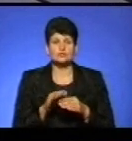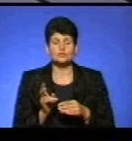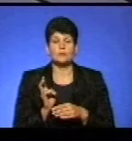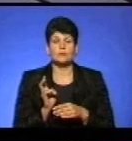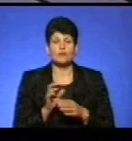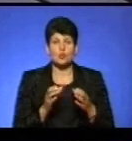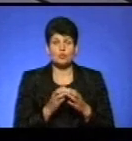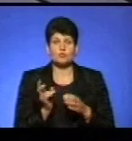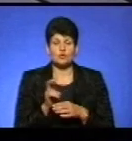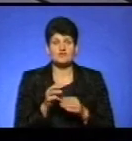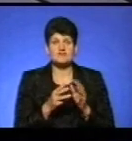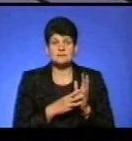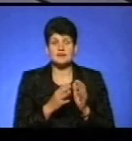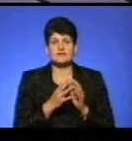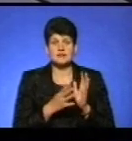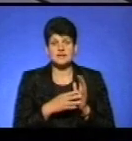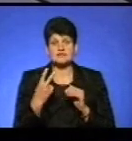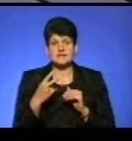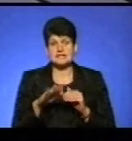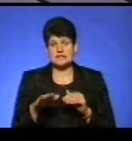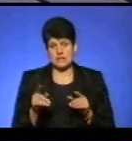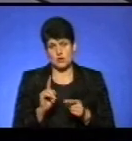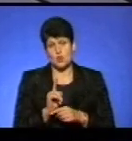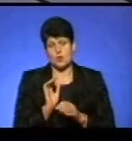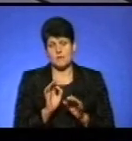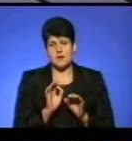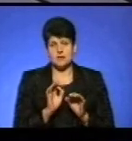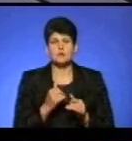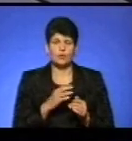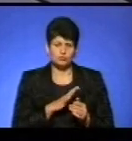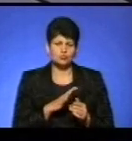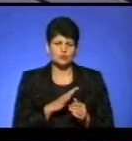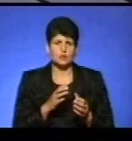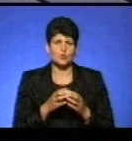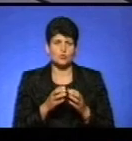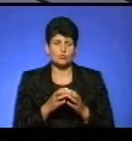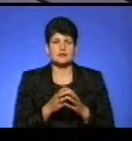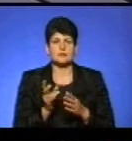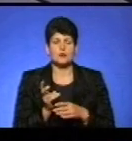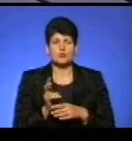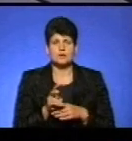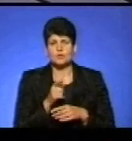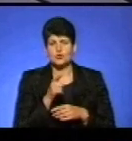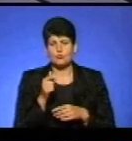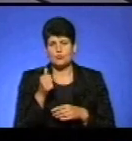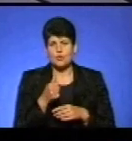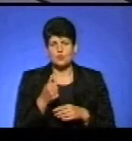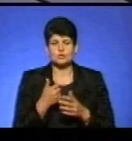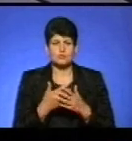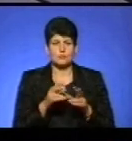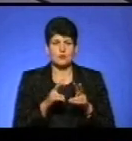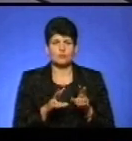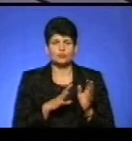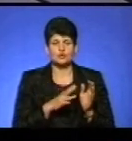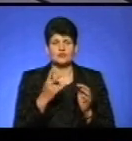18, 19, 20 дітей, це є норма. Так, нас були деякі групи, які відвідували протягом минулого року. По аналізу